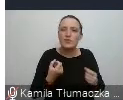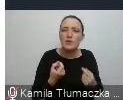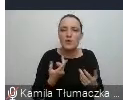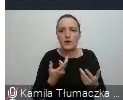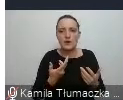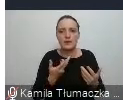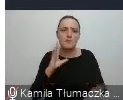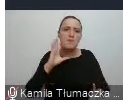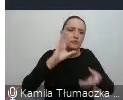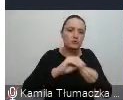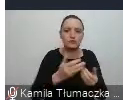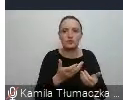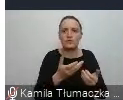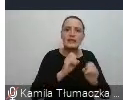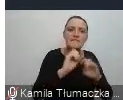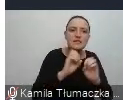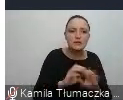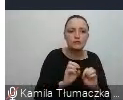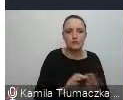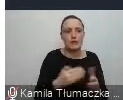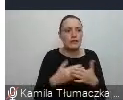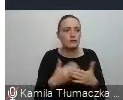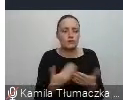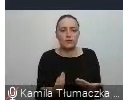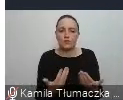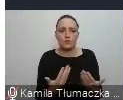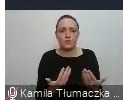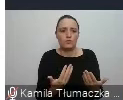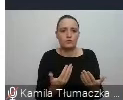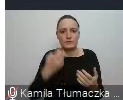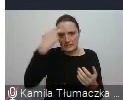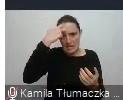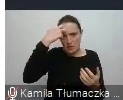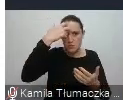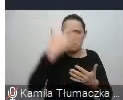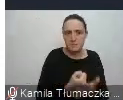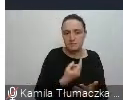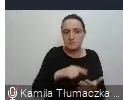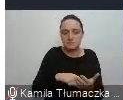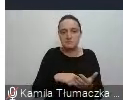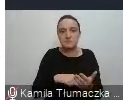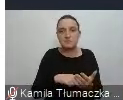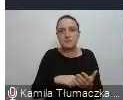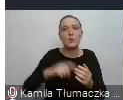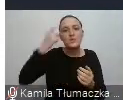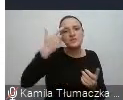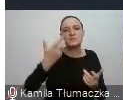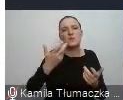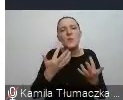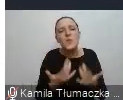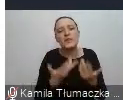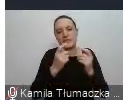albo nasze takie wyjaśnienia, dlaczego po prostu się nimi posługujemy. Przede wszystkim ułatwiają nam